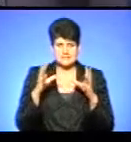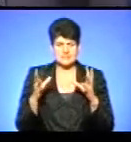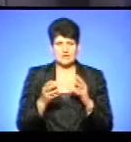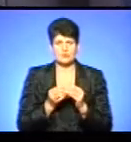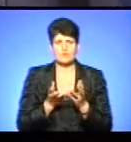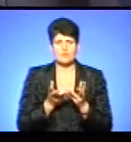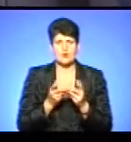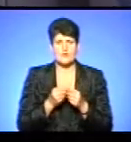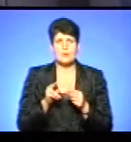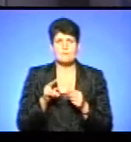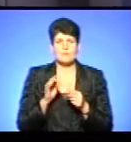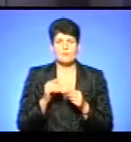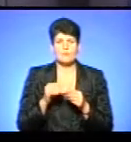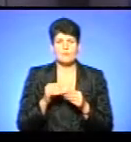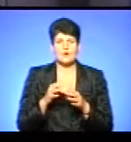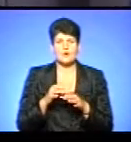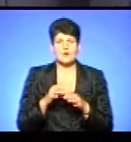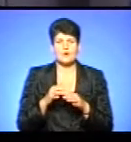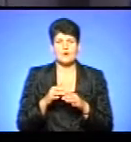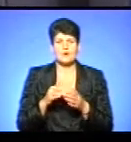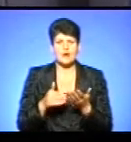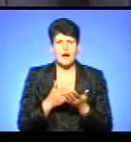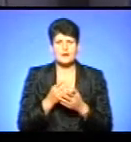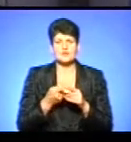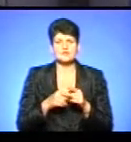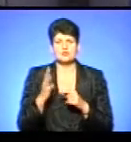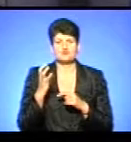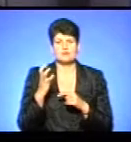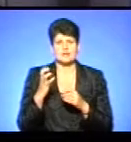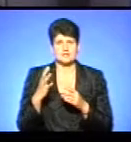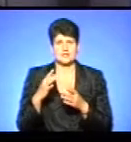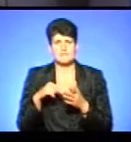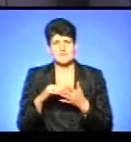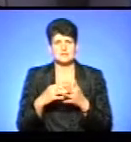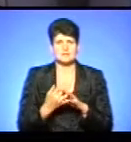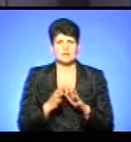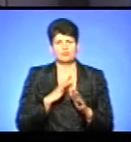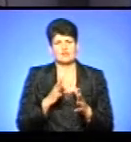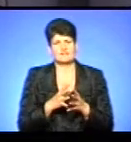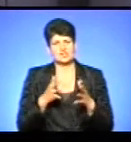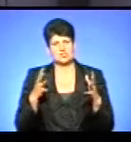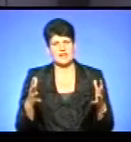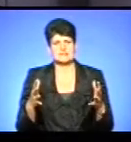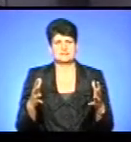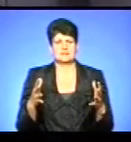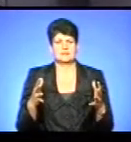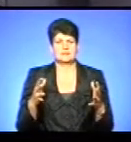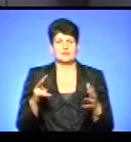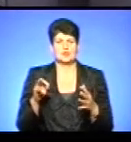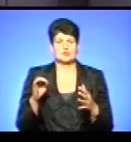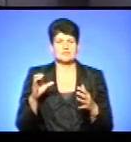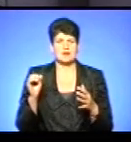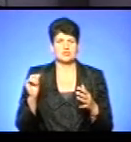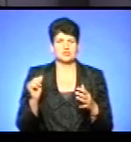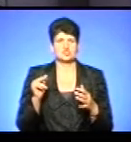рахували по карті. Ми проїхали більше, ніж 400 населених різних пунктів. Були величезні місця, як Лос-Анджелес, Сан-Франциско,